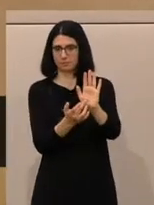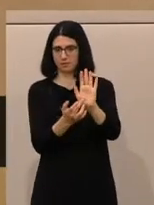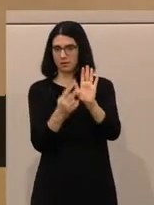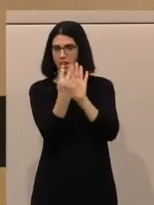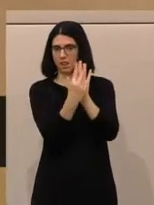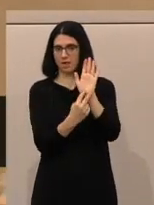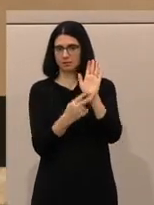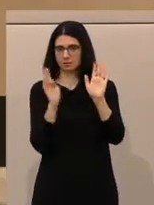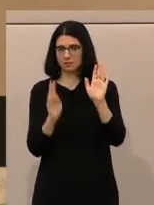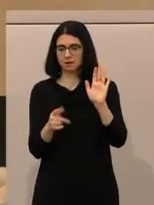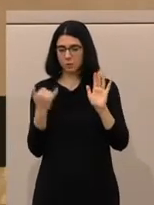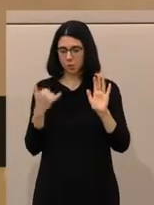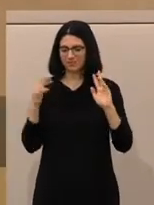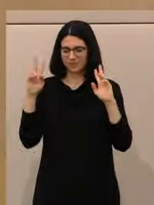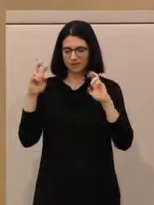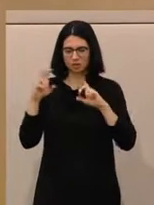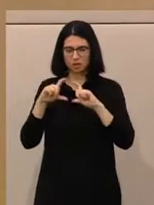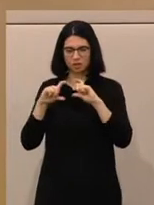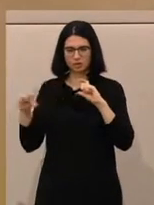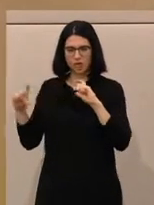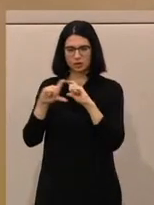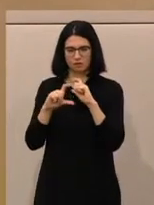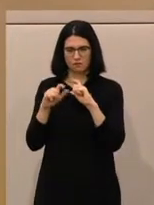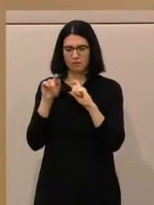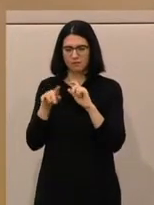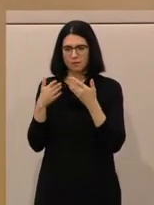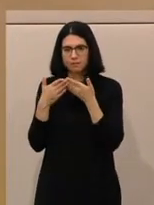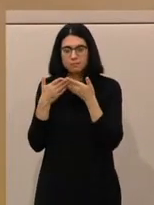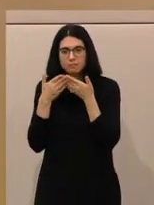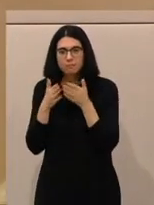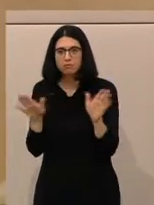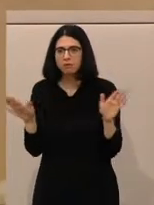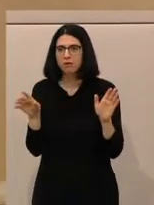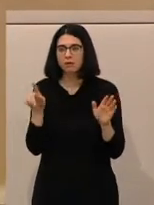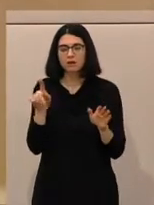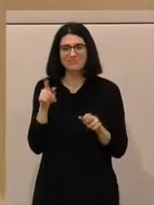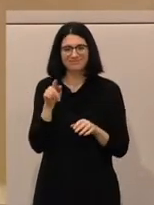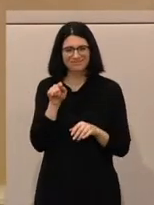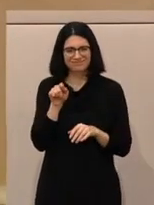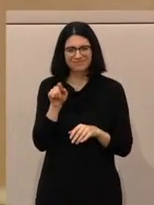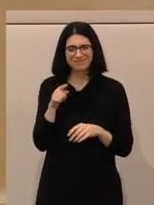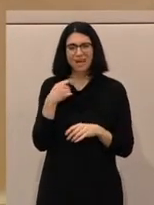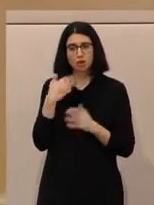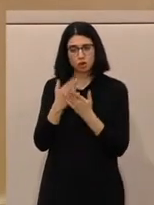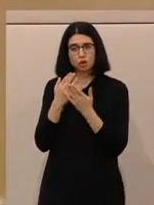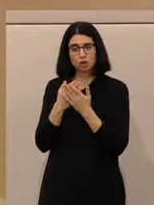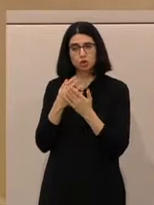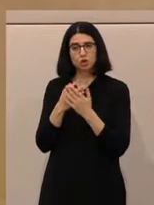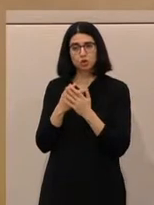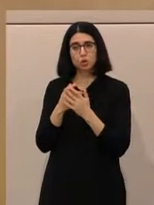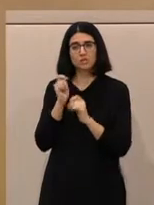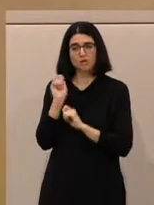ist ein heute durch eine Rechercheplattform veröffentlichtes Posting eines bereits Verurteilten, wegen